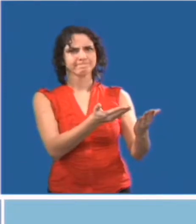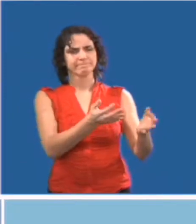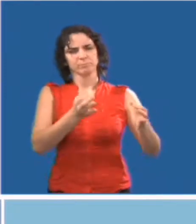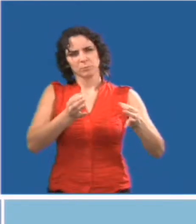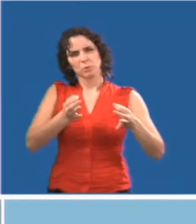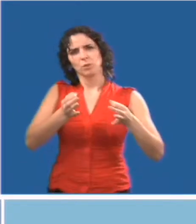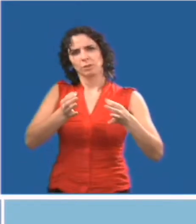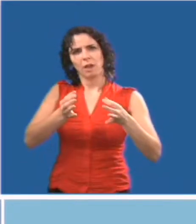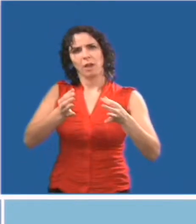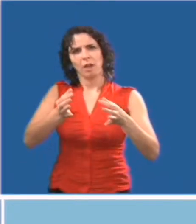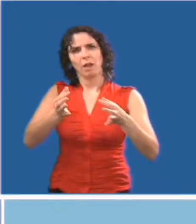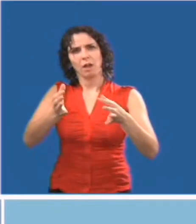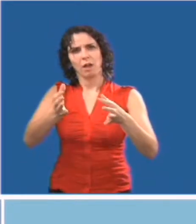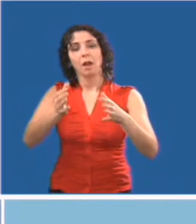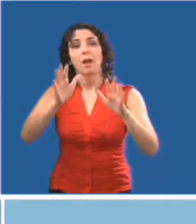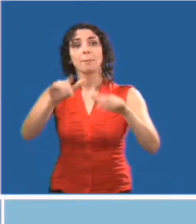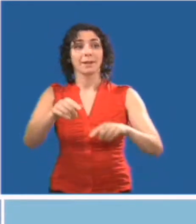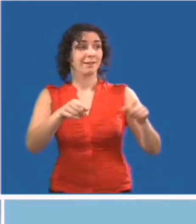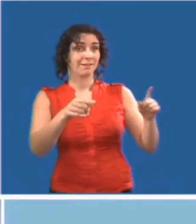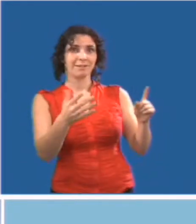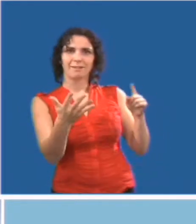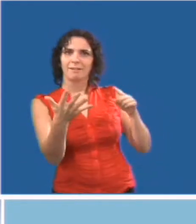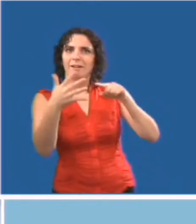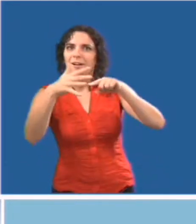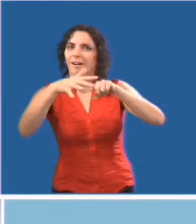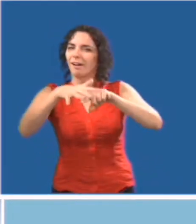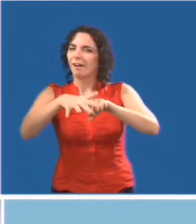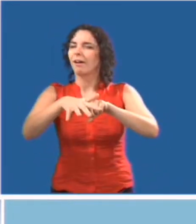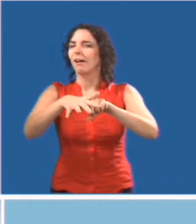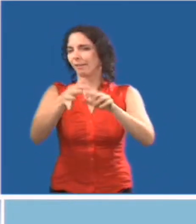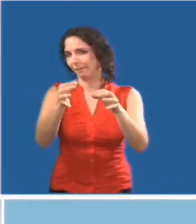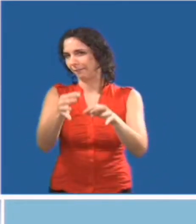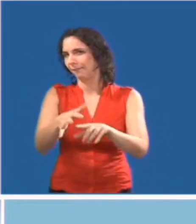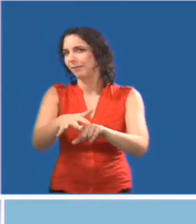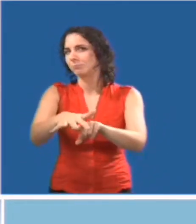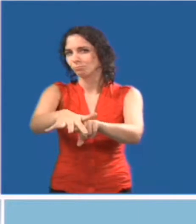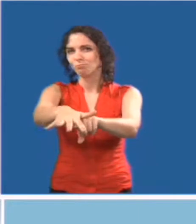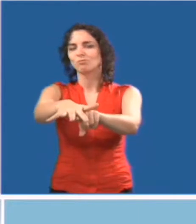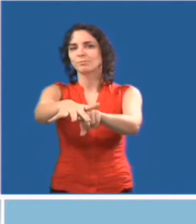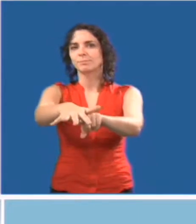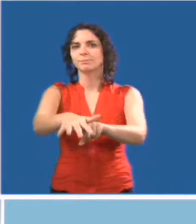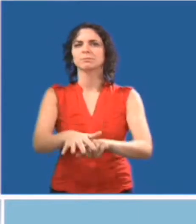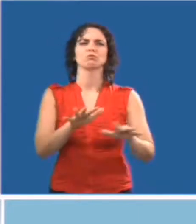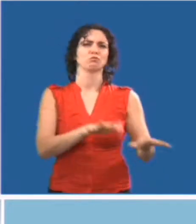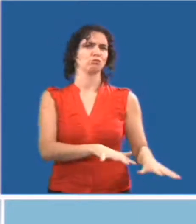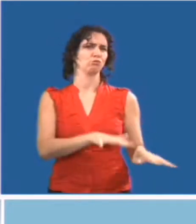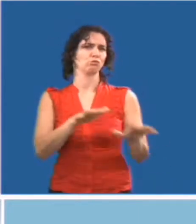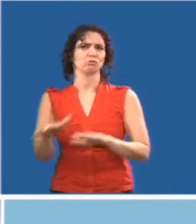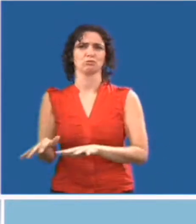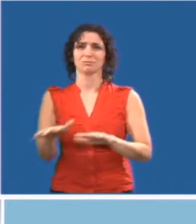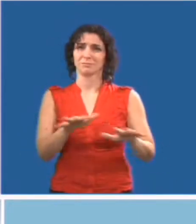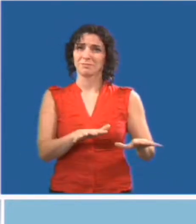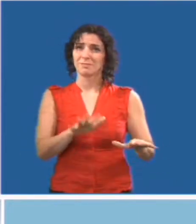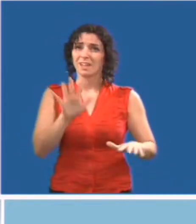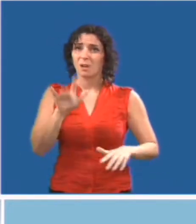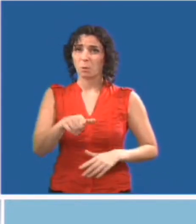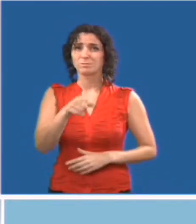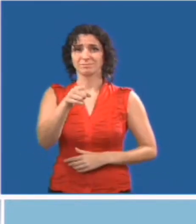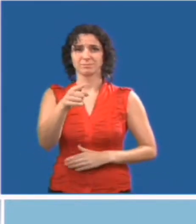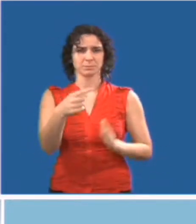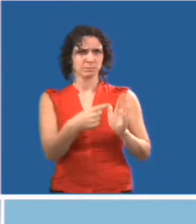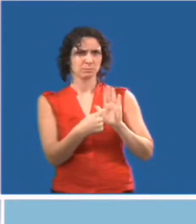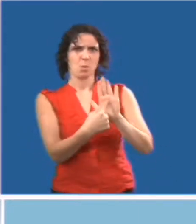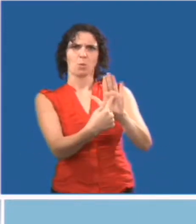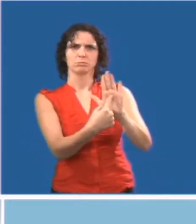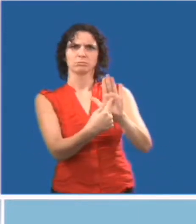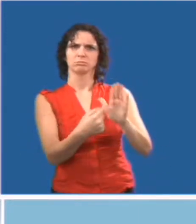façon d'offrir des services à la clientèle. Avec le temps, votre façon de servir la clientèle deviendra